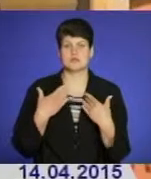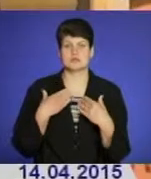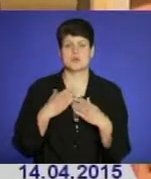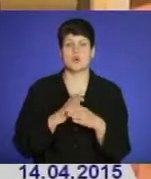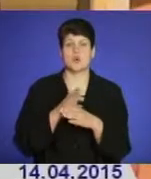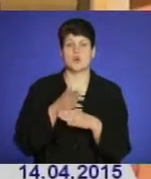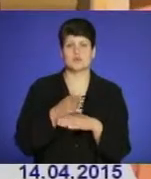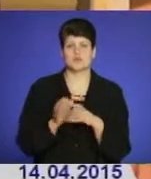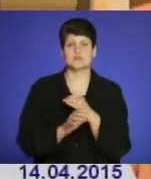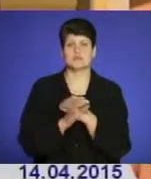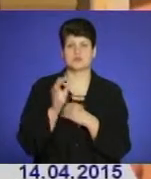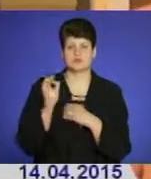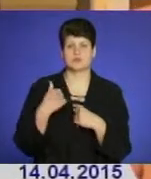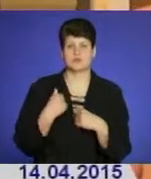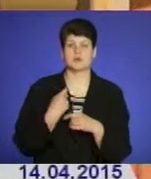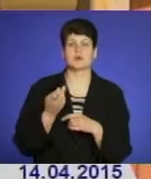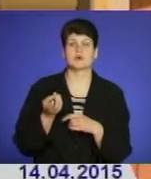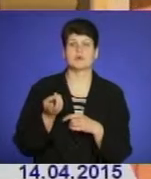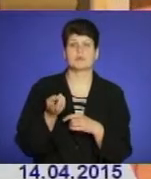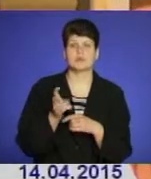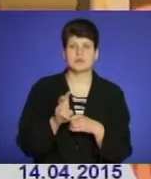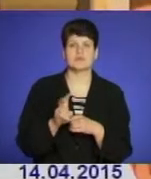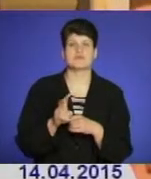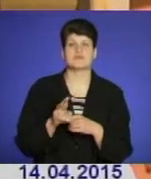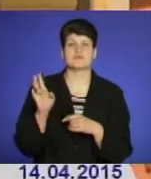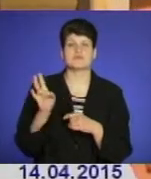Ми ходимо в церковь, ми розмовляємо кашинки,